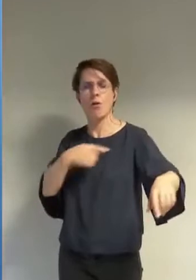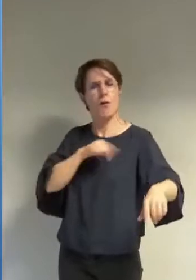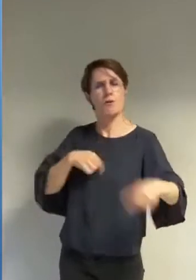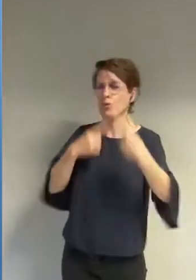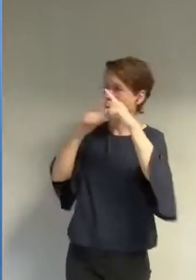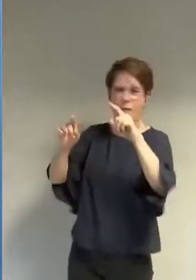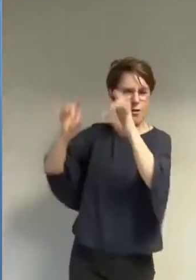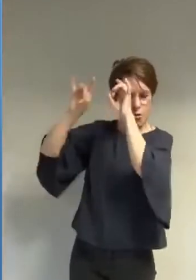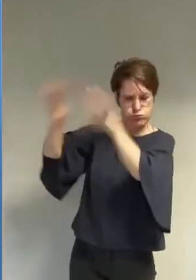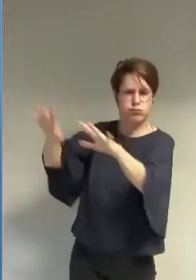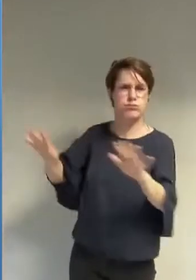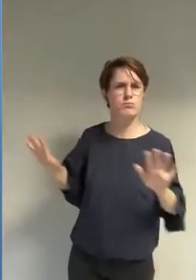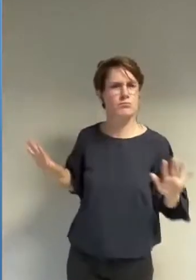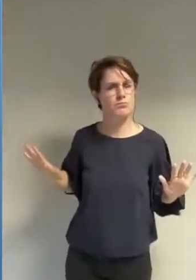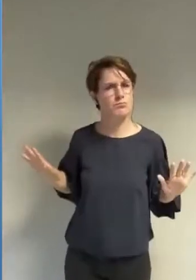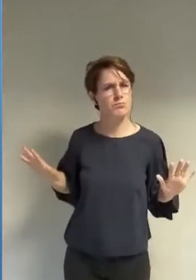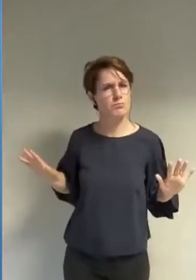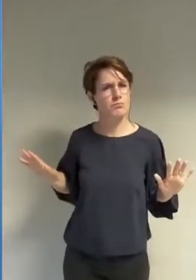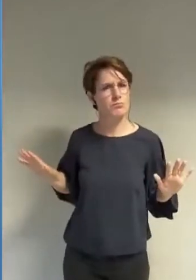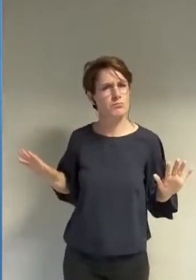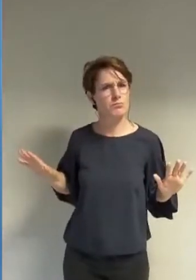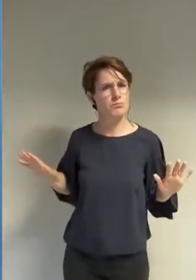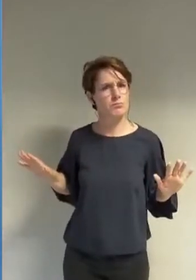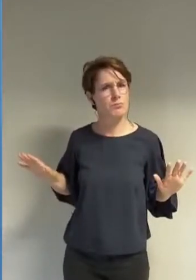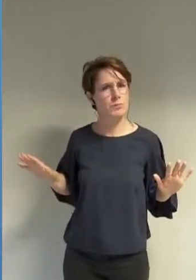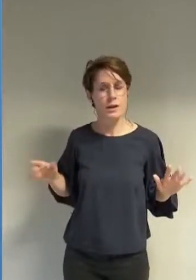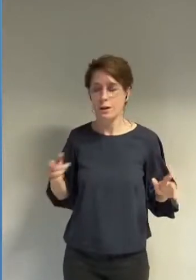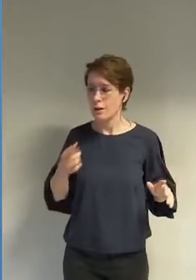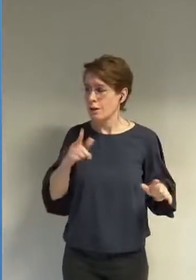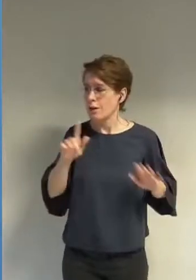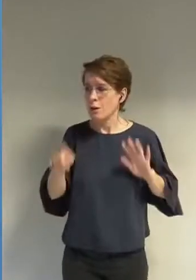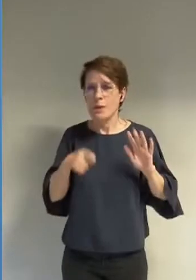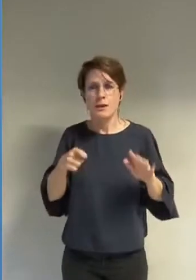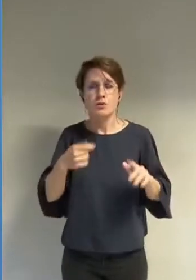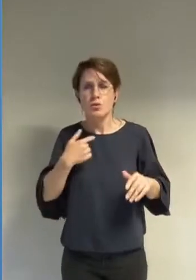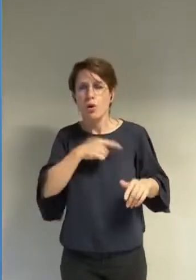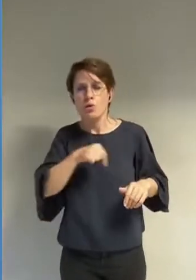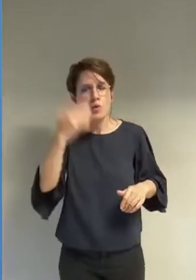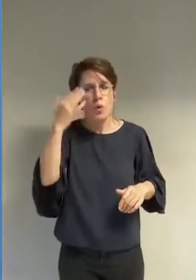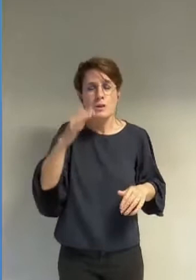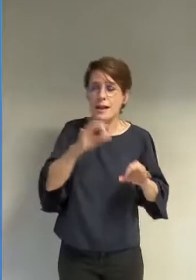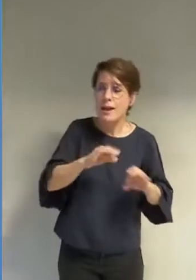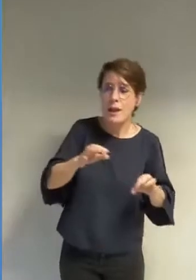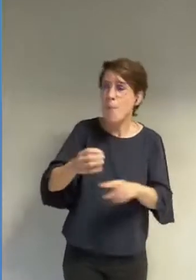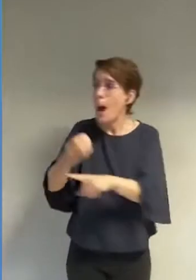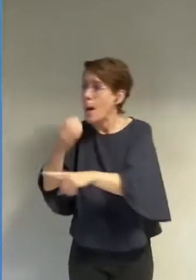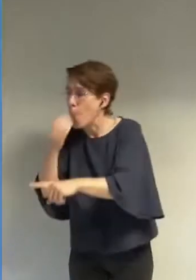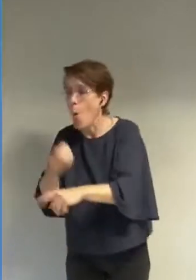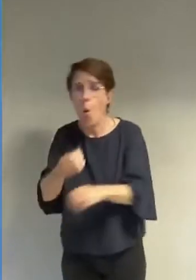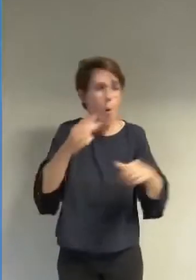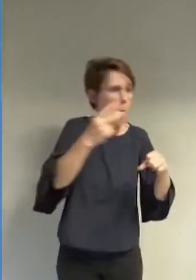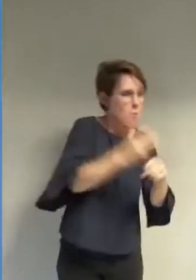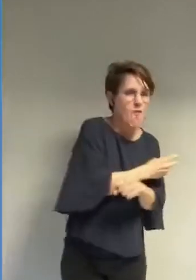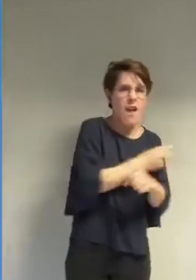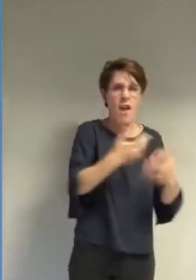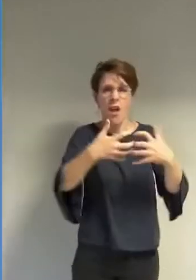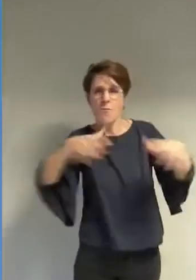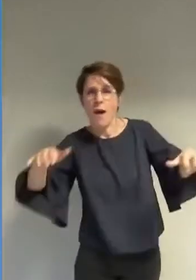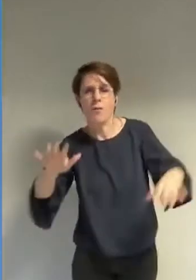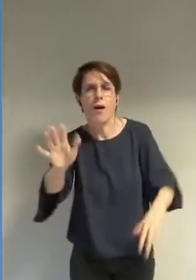loin de tout manichéisme nous souhaitons ici exprimer notre conviction